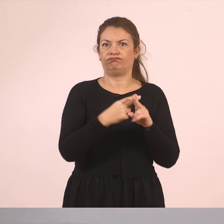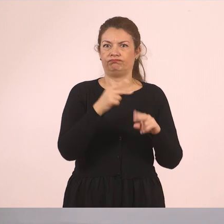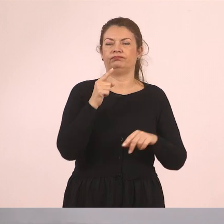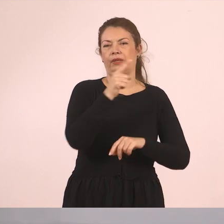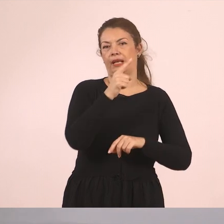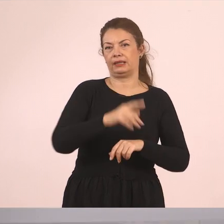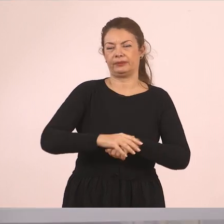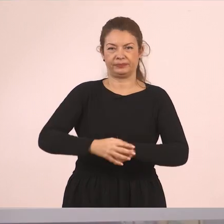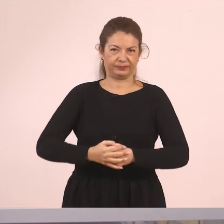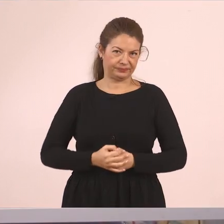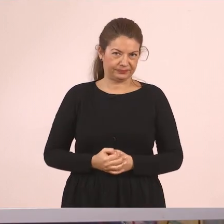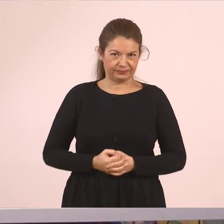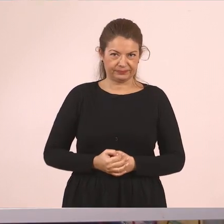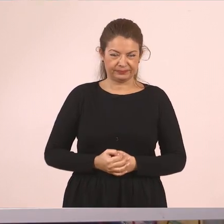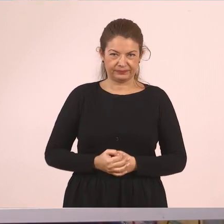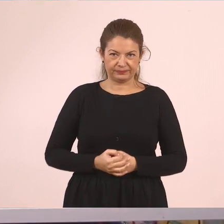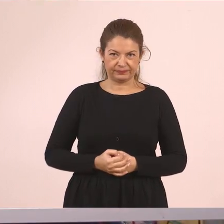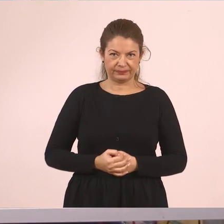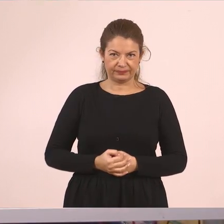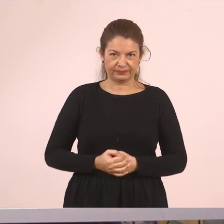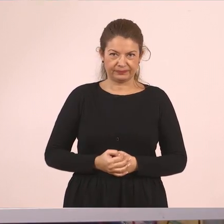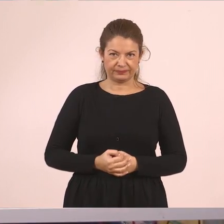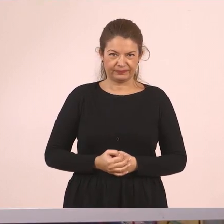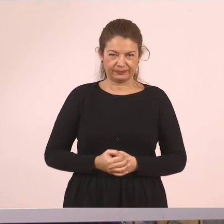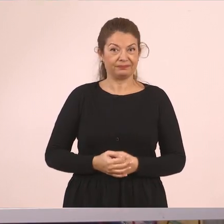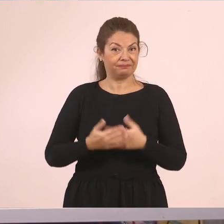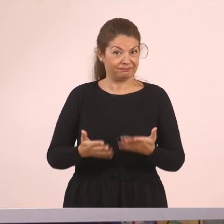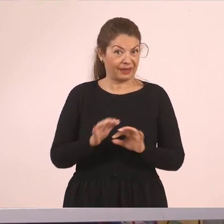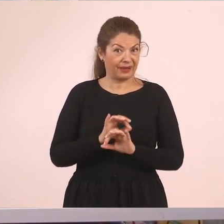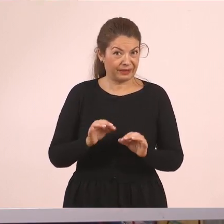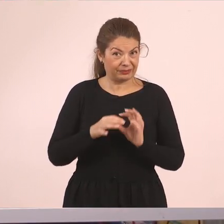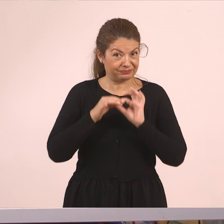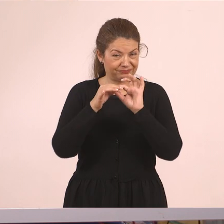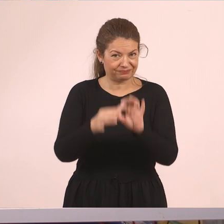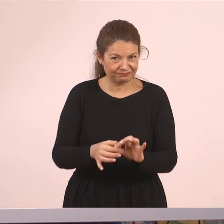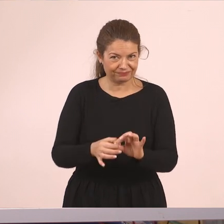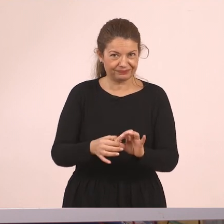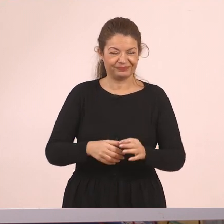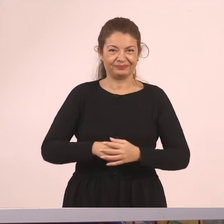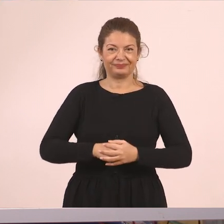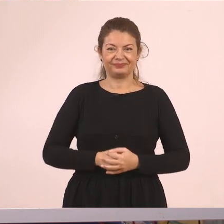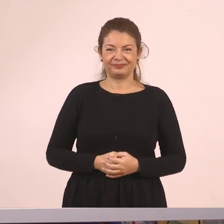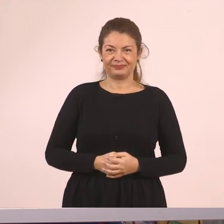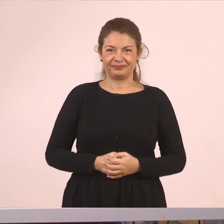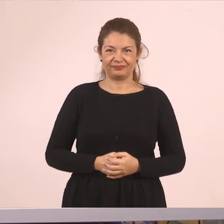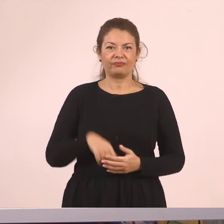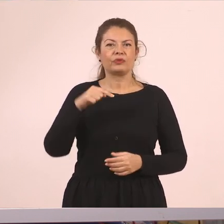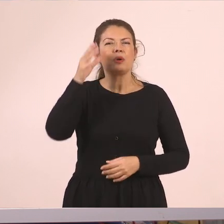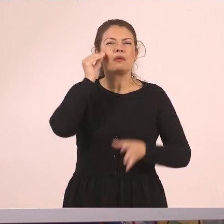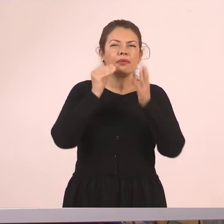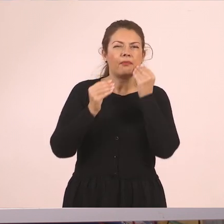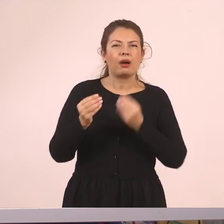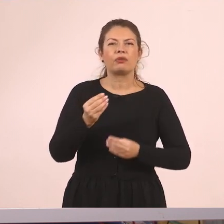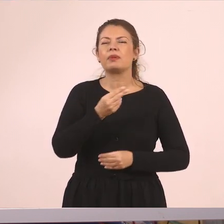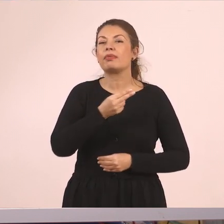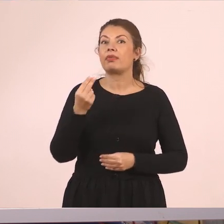εκεί που μπορεί να ενώσει τρεις λαούς. Συνεχίζουμε! Πάμε, παιδιά, τώρα να δούμε κάτι πάρα πολύ ενδιαφέρον,